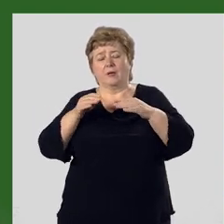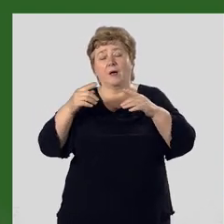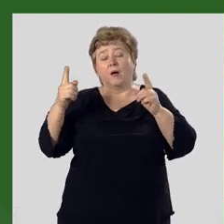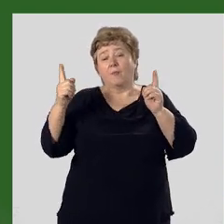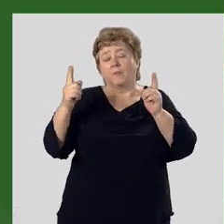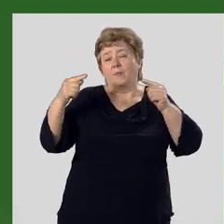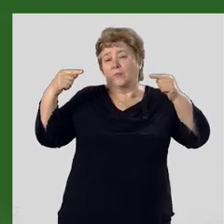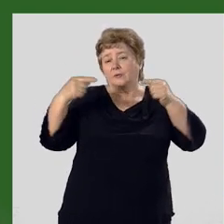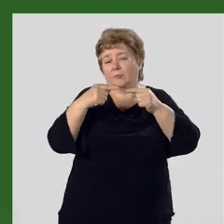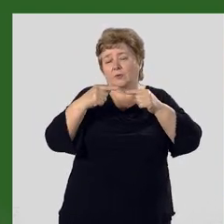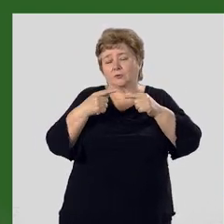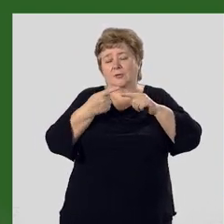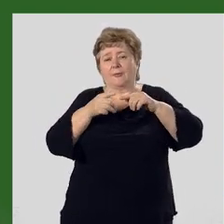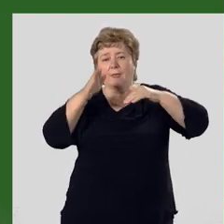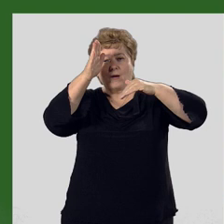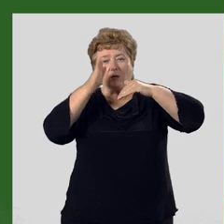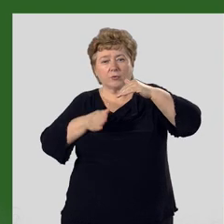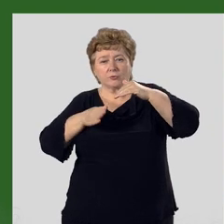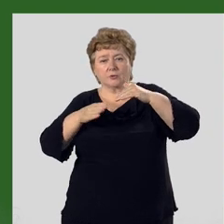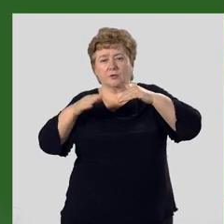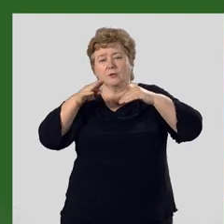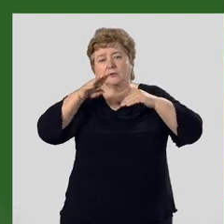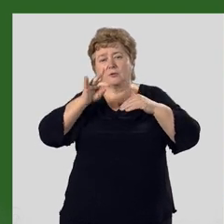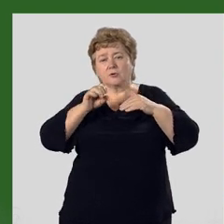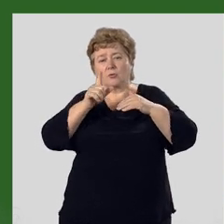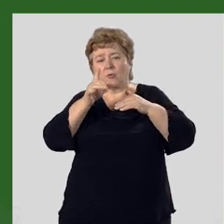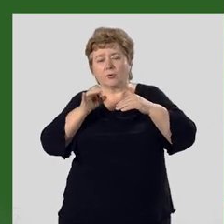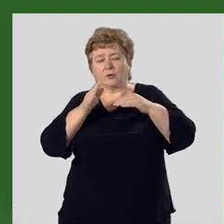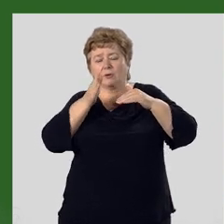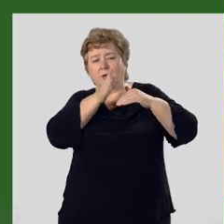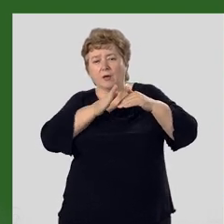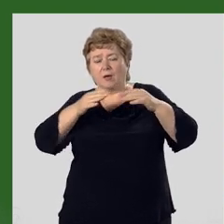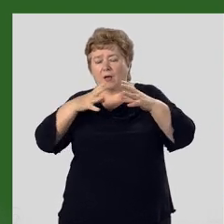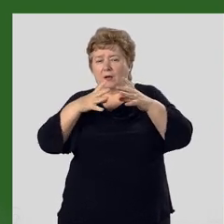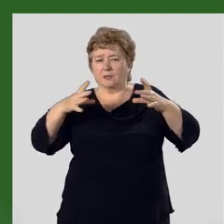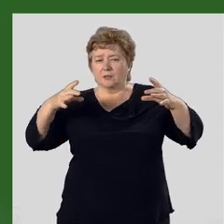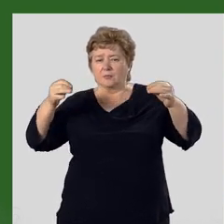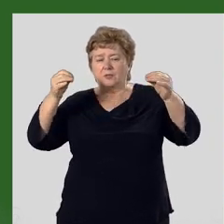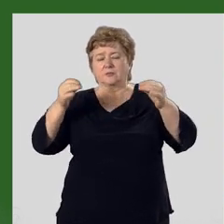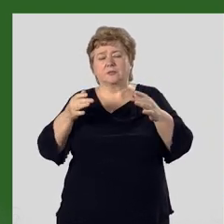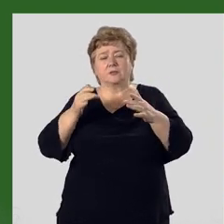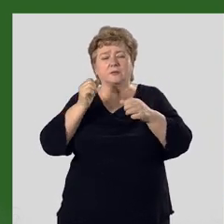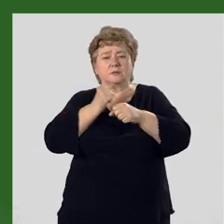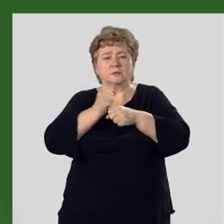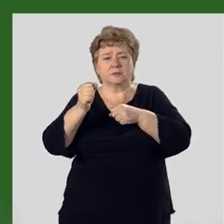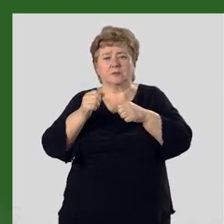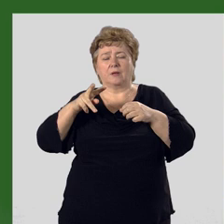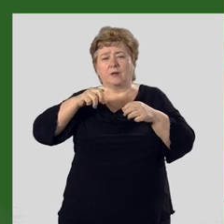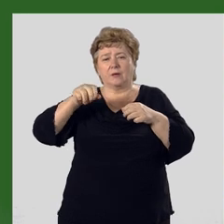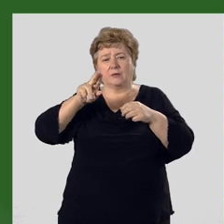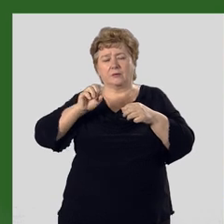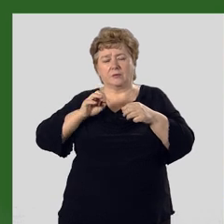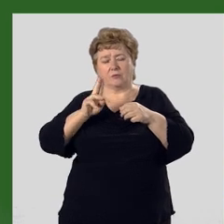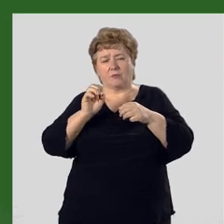противоположные – это крутые троги, корытообразные долины, выработанные ледником,